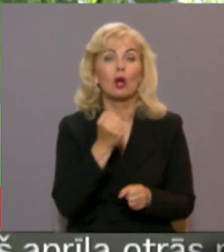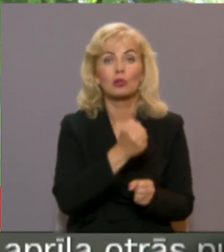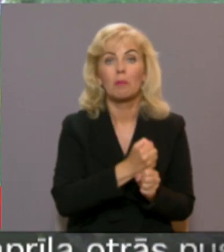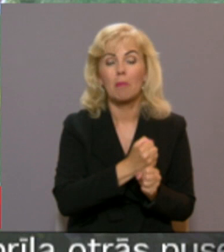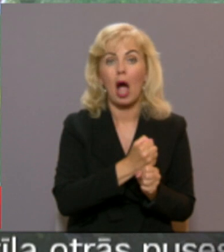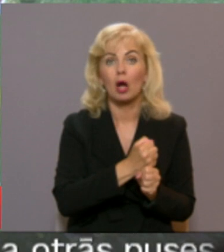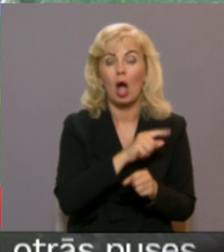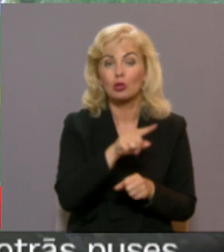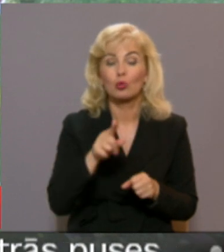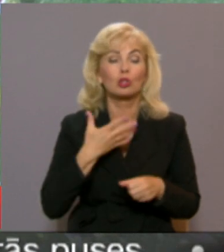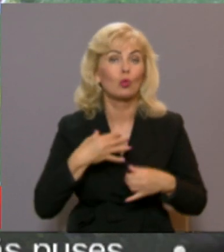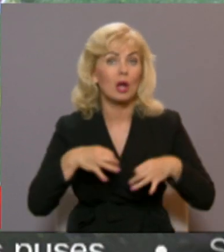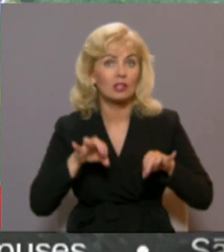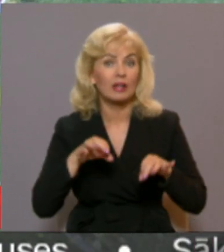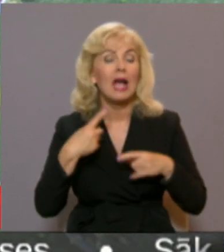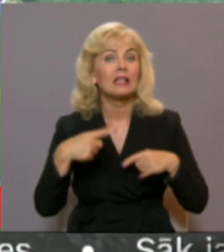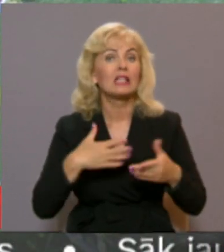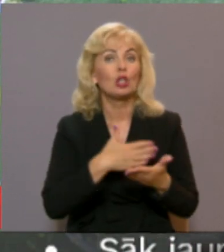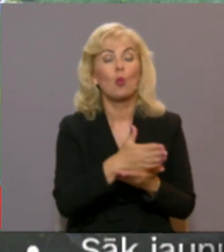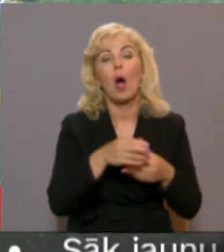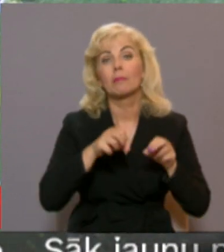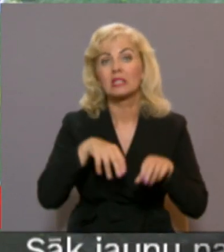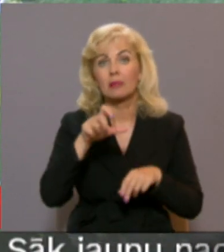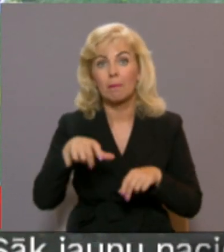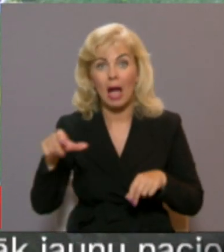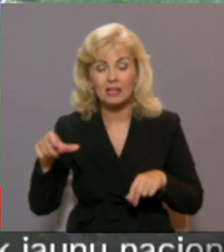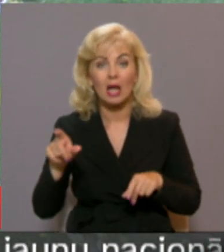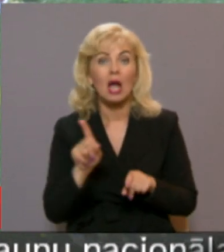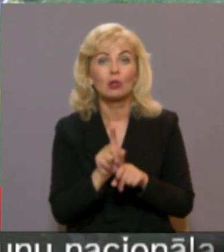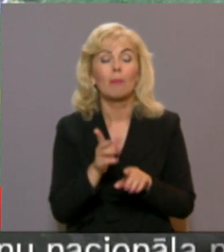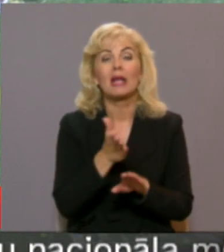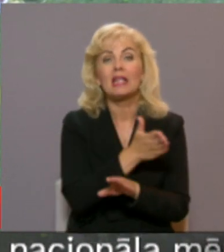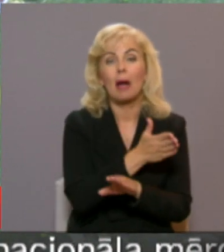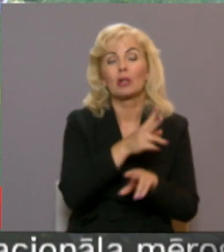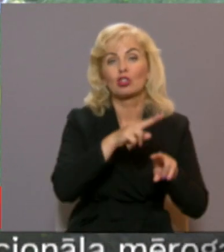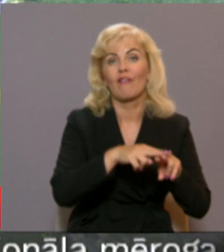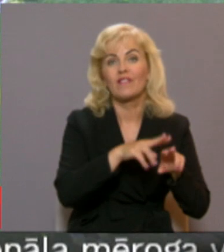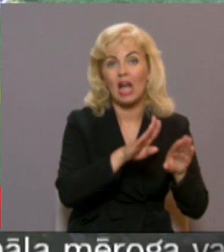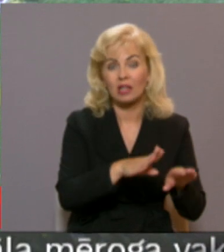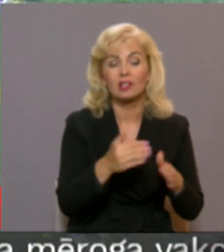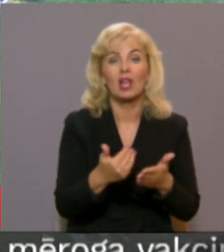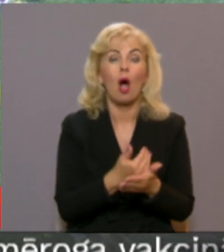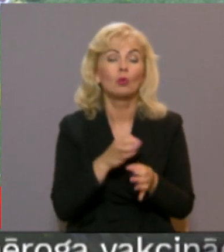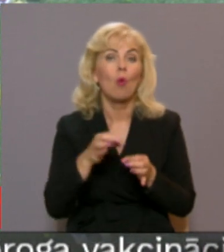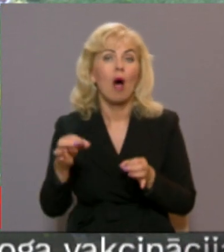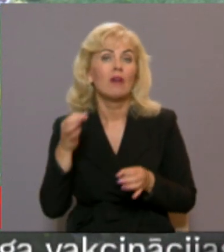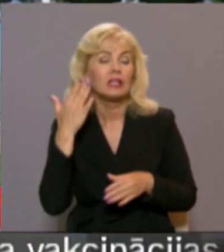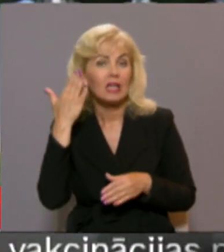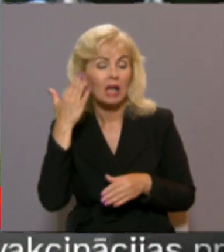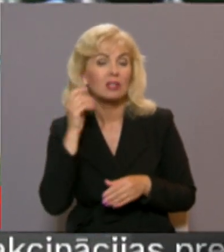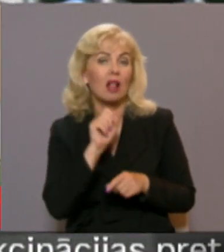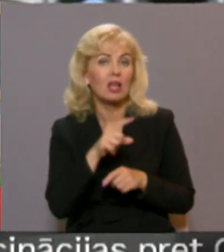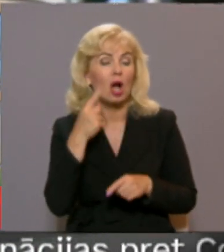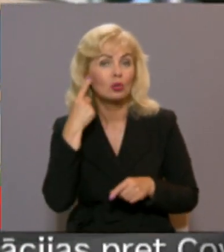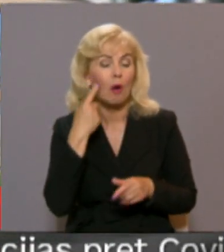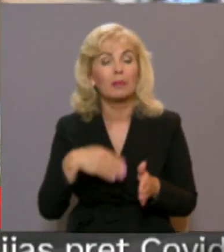aktuāles. Arī citu jomu speciālistu lielākoties palikšot iepriekšējās vietās. Tādēļ jaunā novada ieceras gan liek domāt, ka